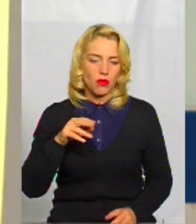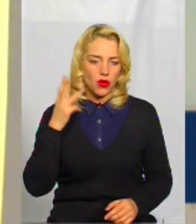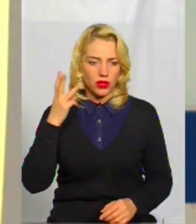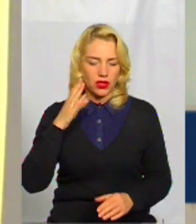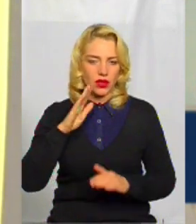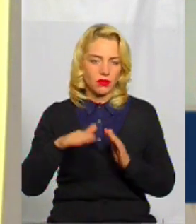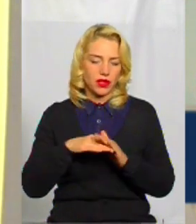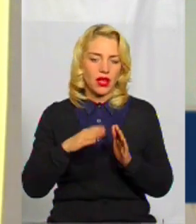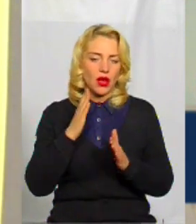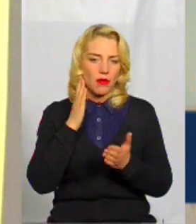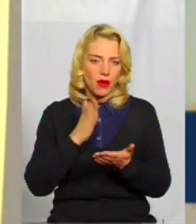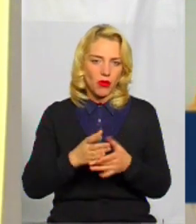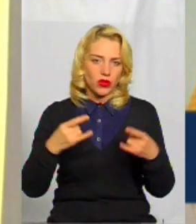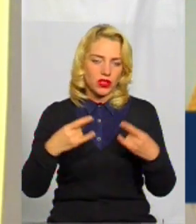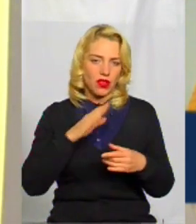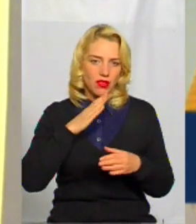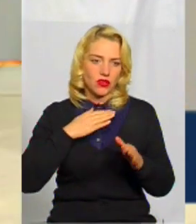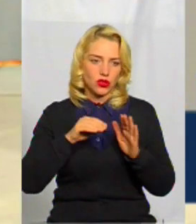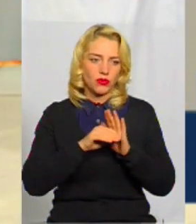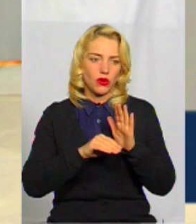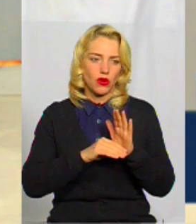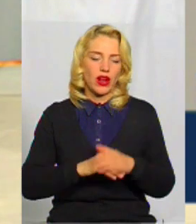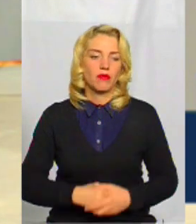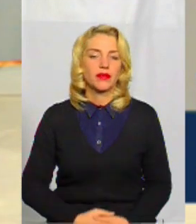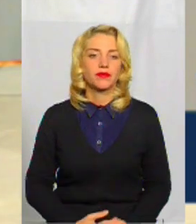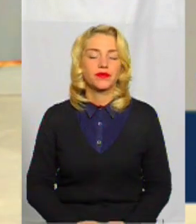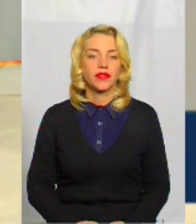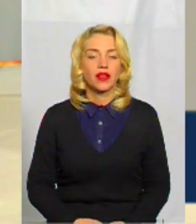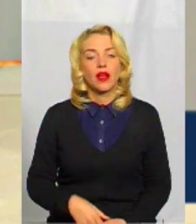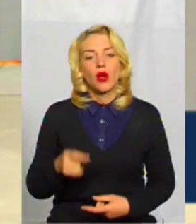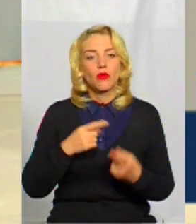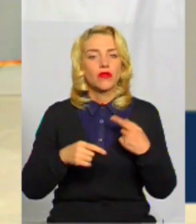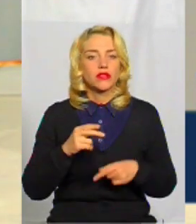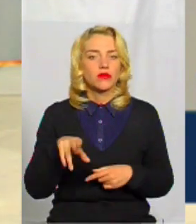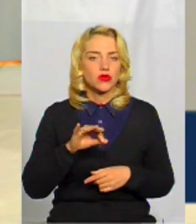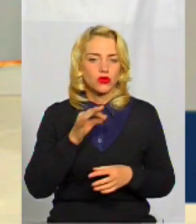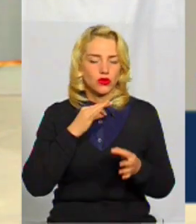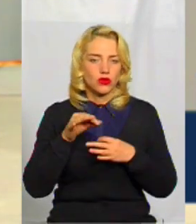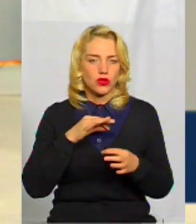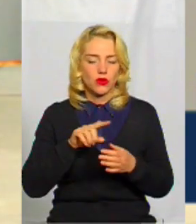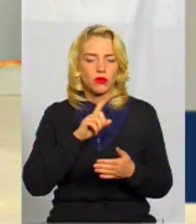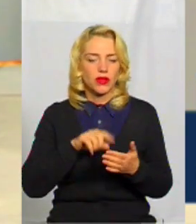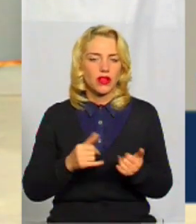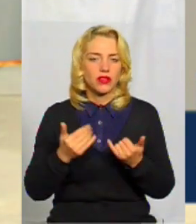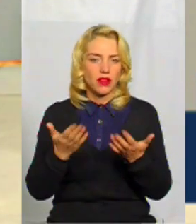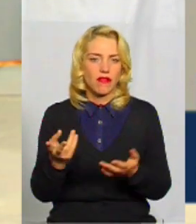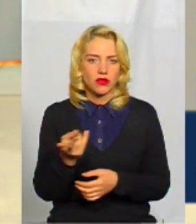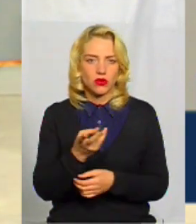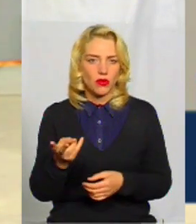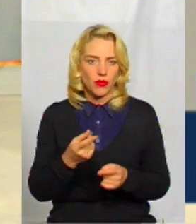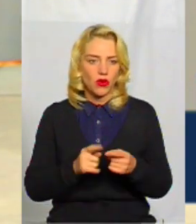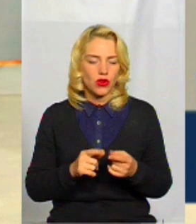трансляцією нашої програми, а ми повертаємось до розмови. Питання до вас обох, наскільки сьогодні у світа